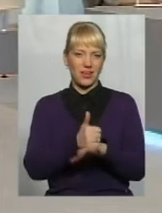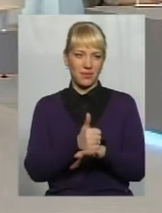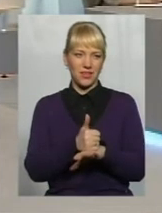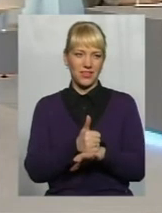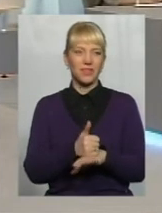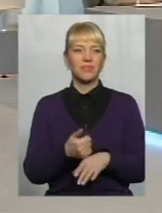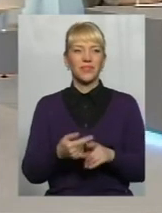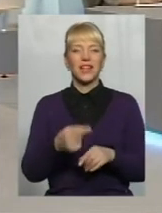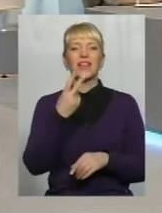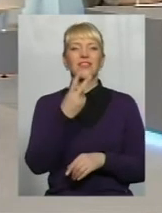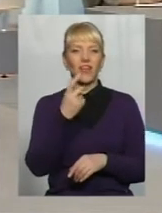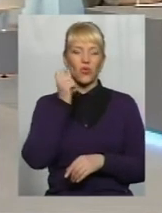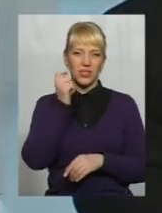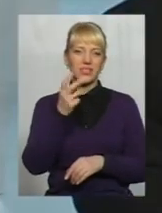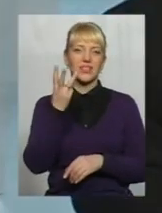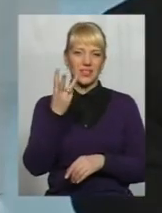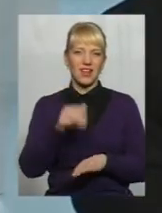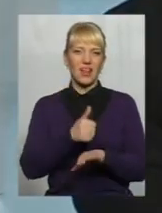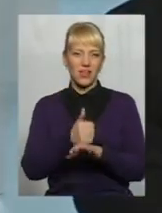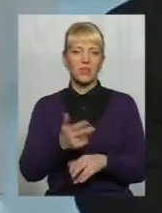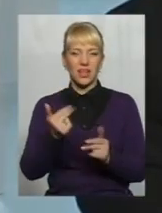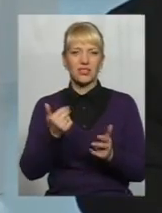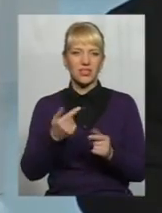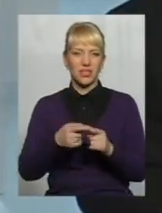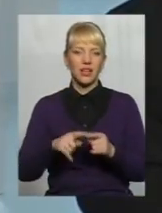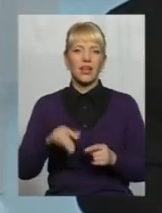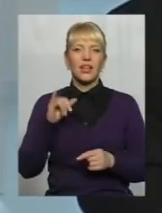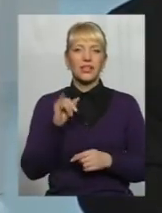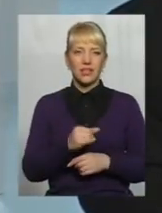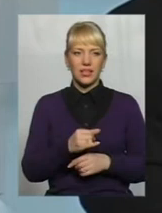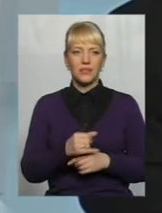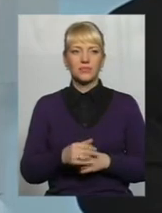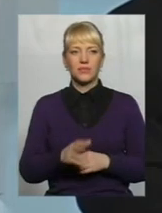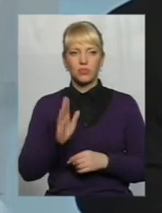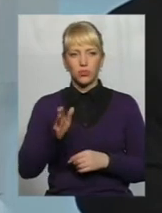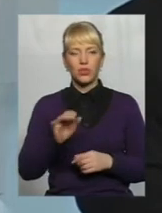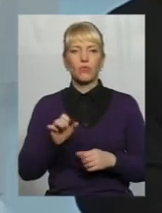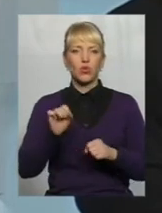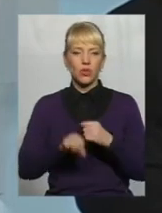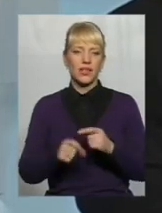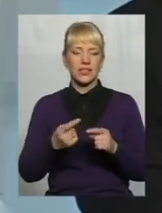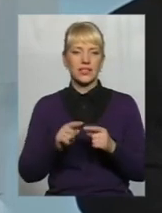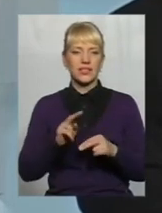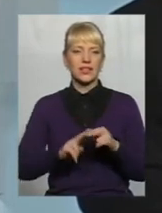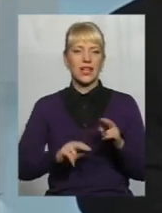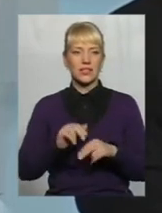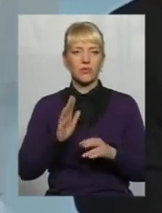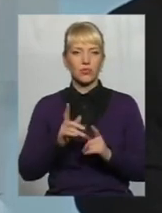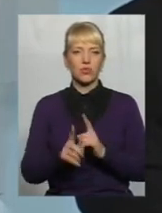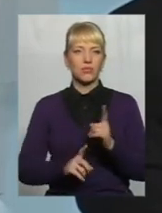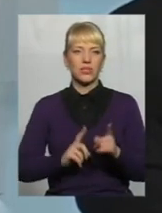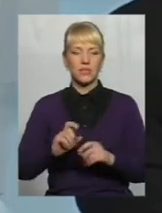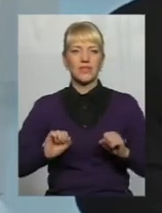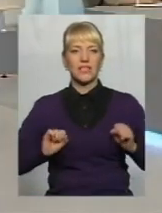Два українців, три гетьмани Типу такого Ну, будемо долати ці настроги, будемо якось змінюватися,